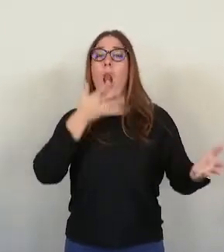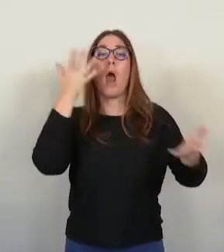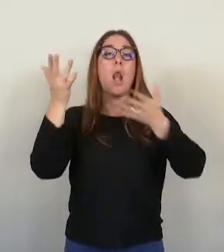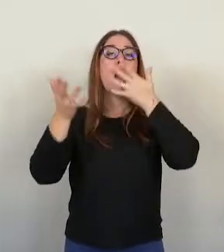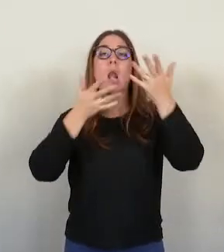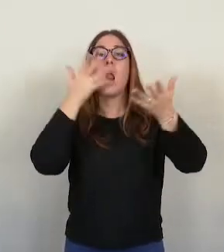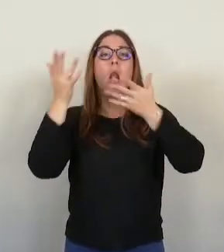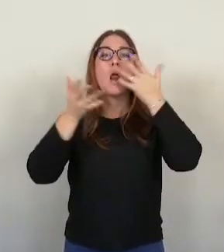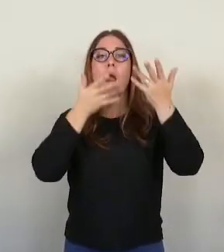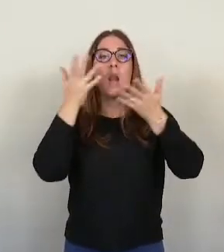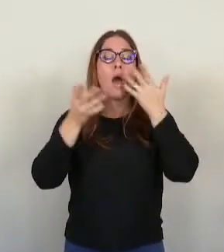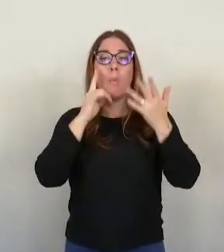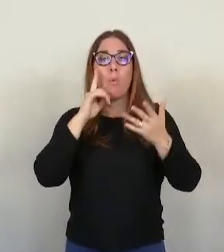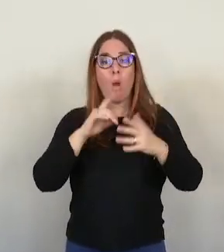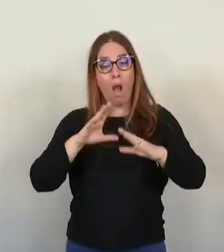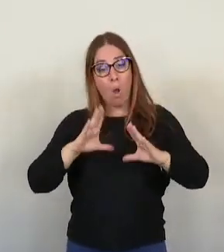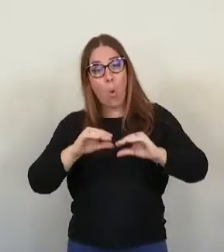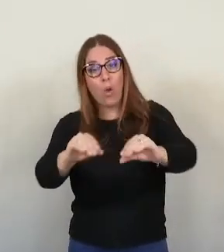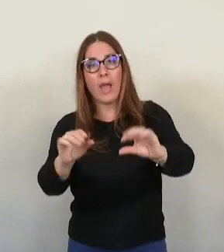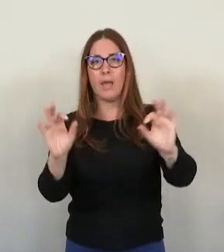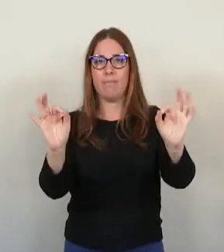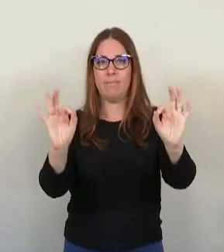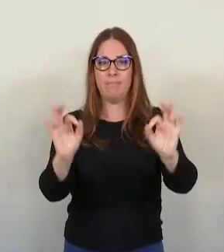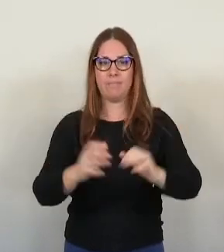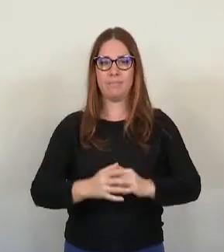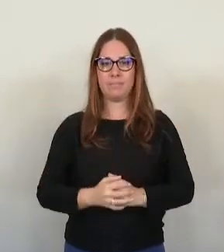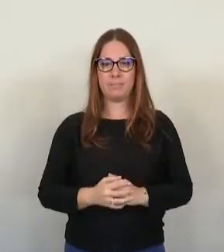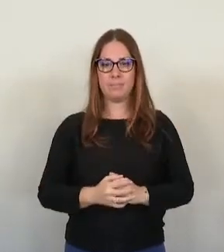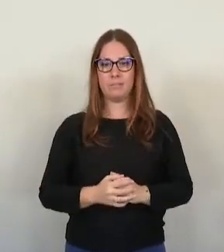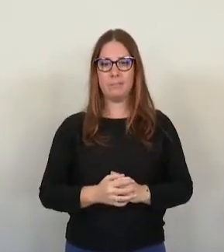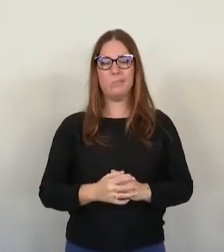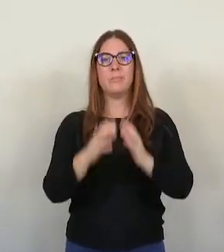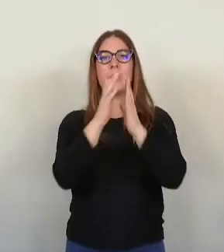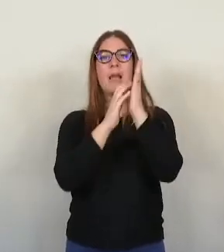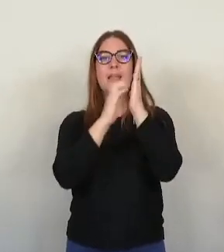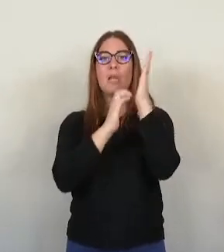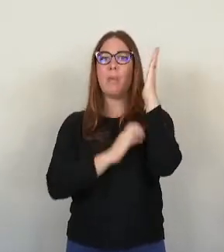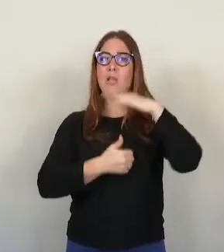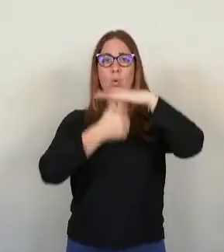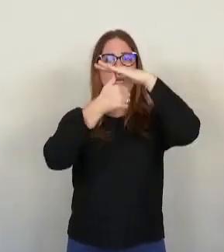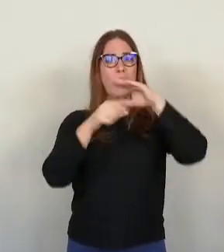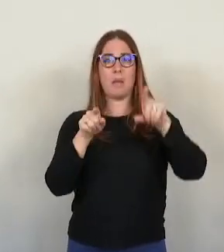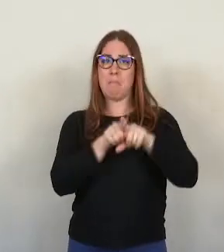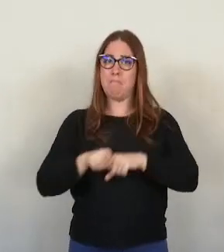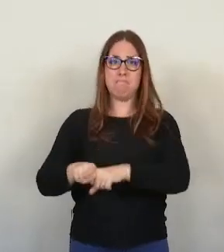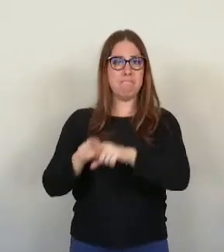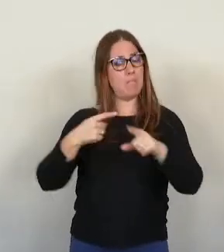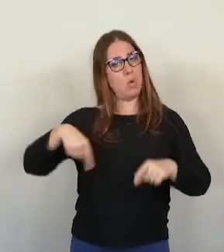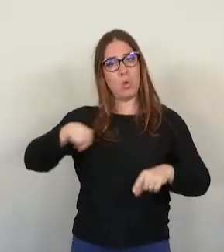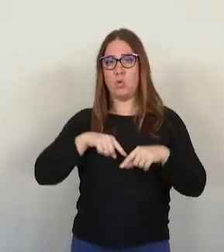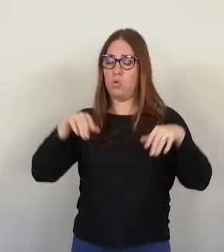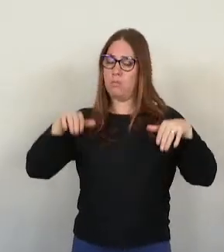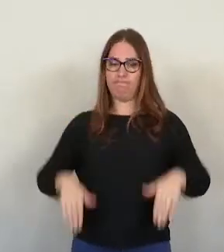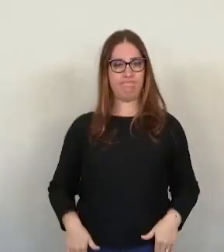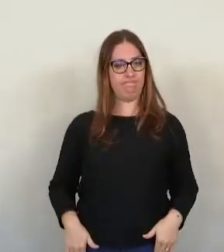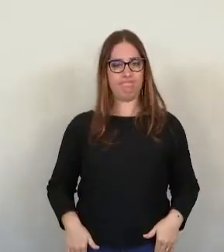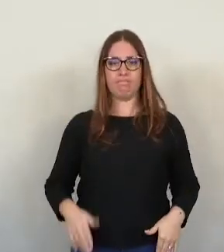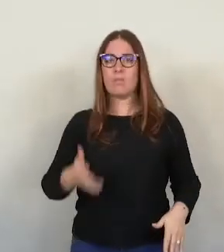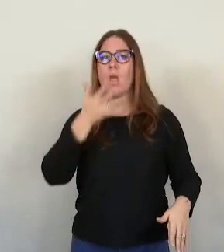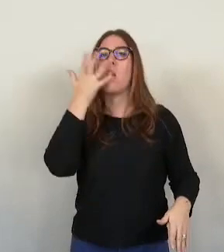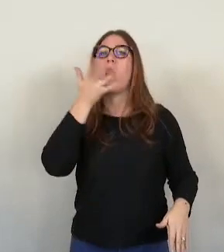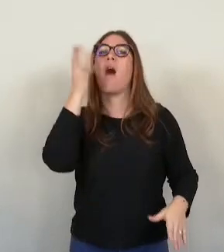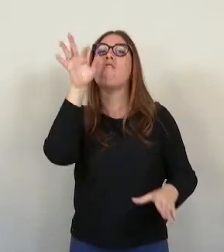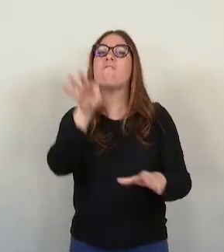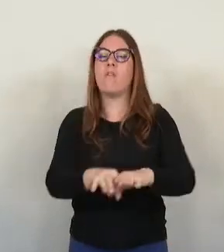tant elle n'engage rien. Comme pour les autres délibérations au cadre, nous nous abstiendrons de voter ce verbiage